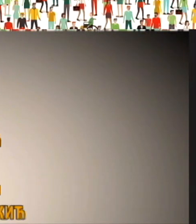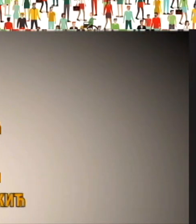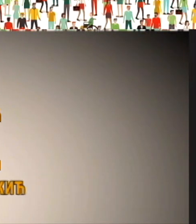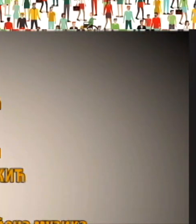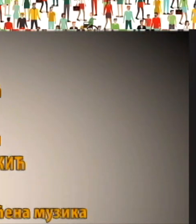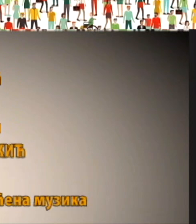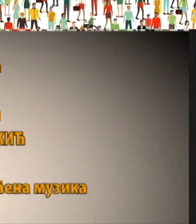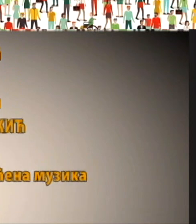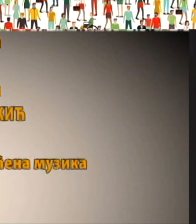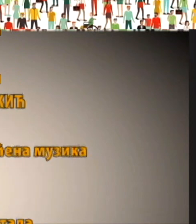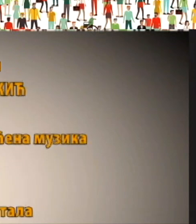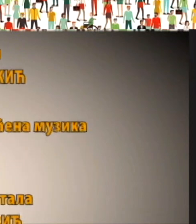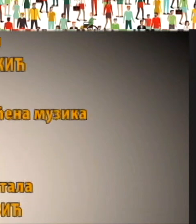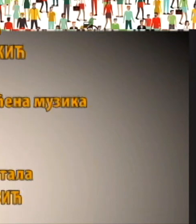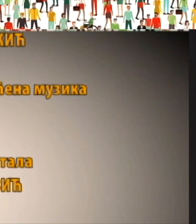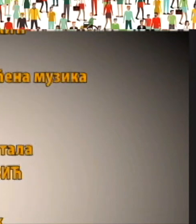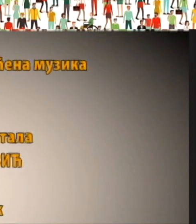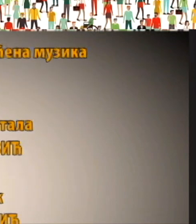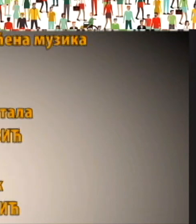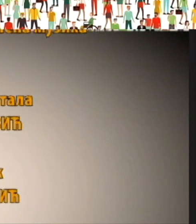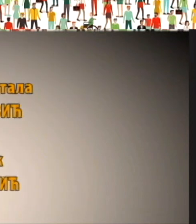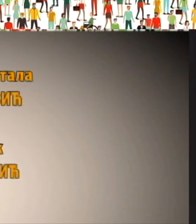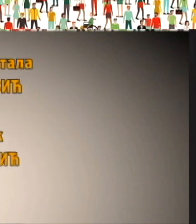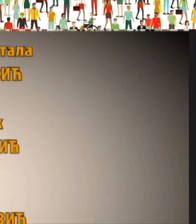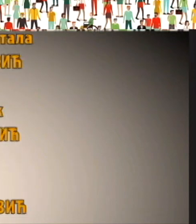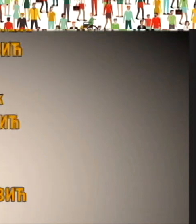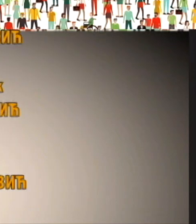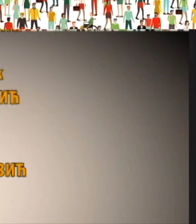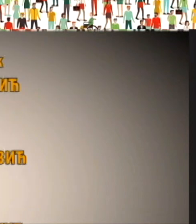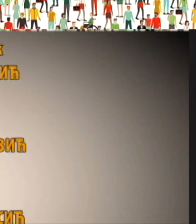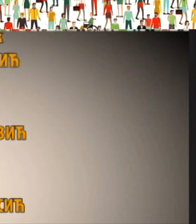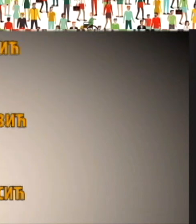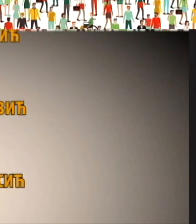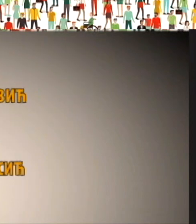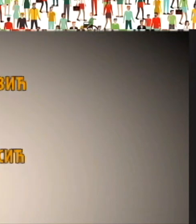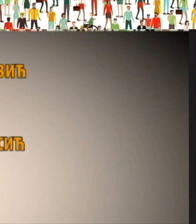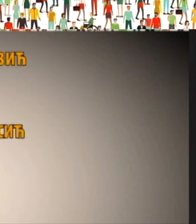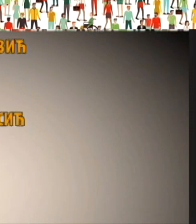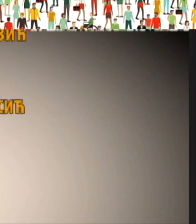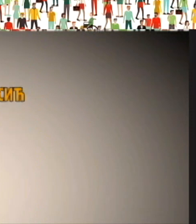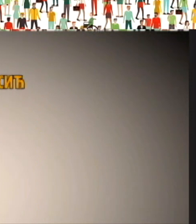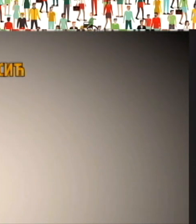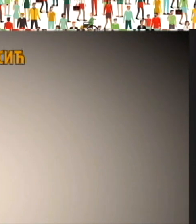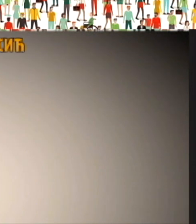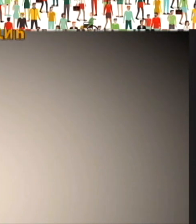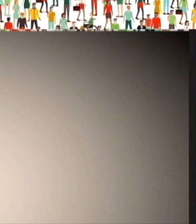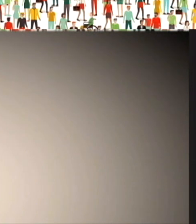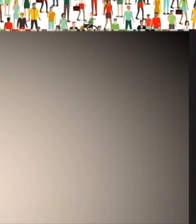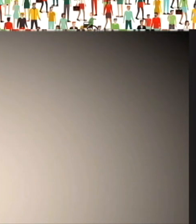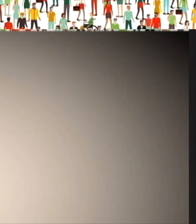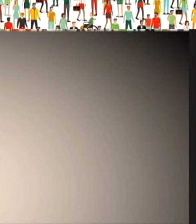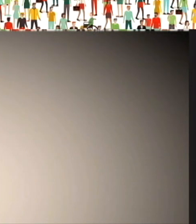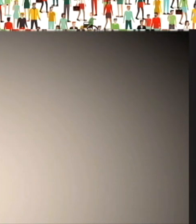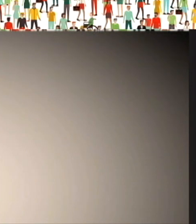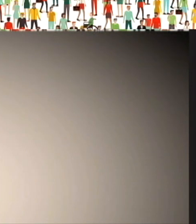Ovo je kuća za nas Ovo je kuća za sve naši